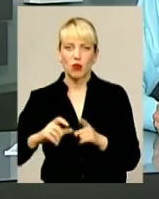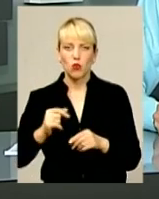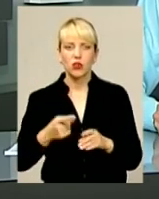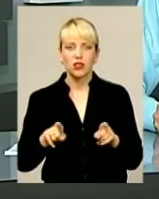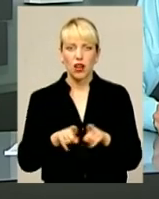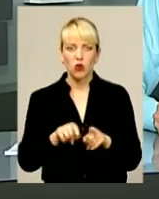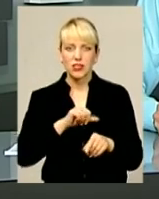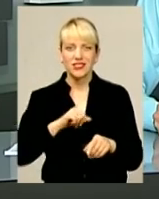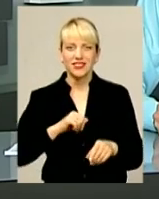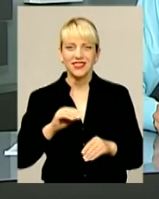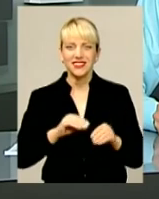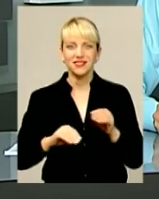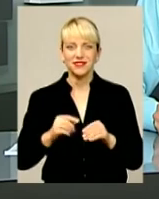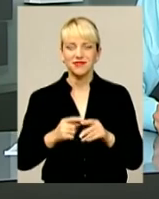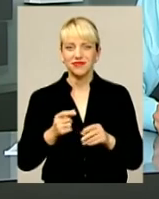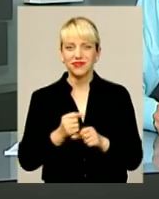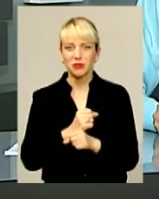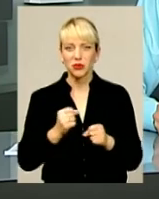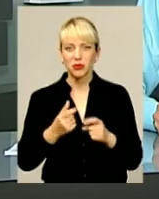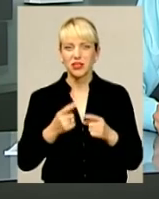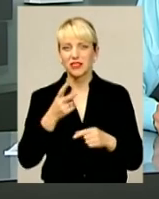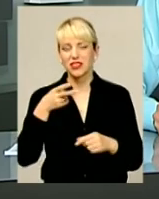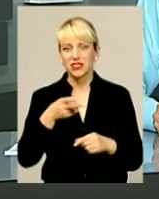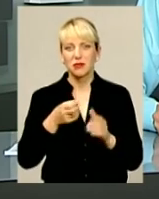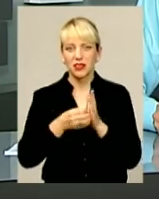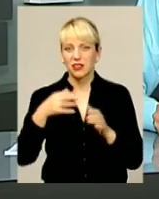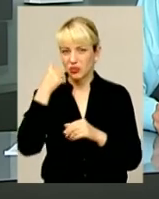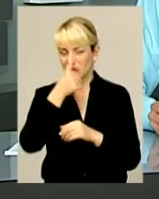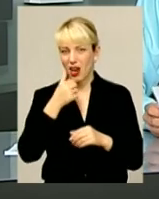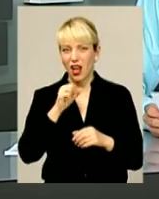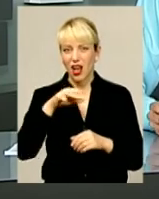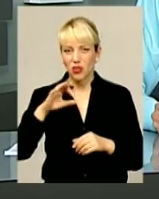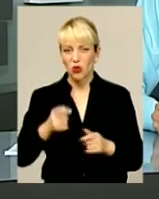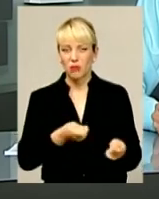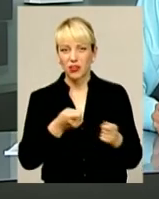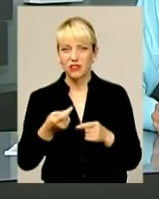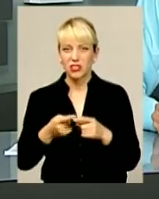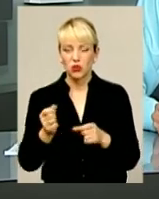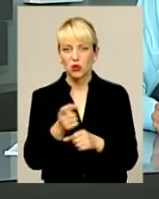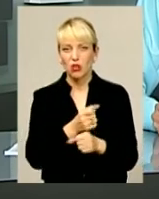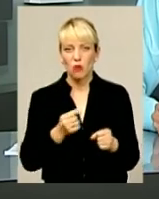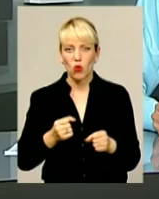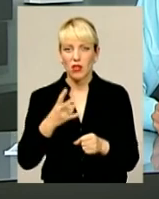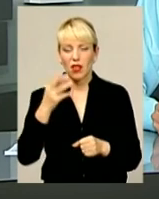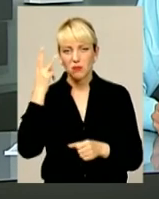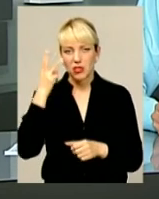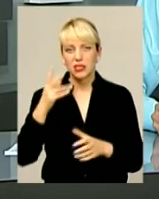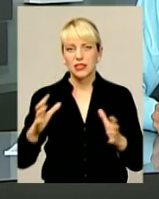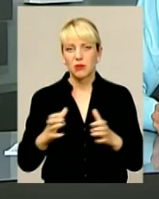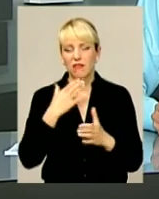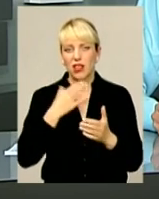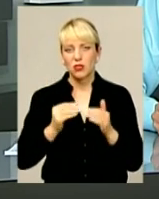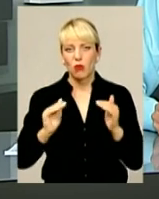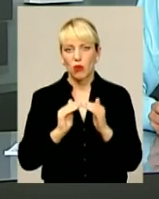до нього та саборобним вибуховим пристроєм. Навесні 2015-го АТО-вець привіз цю зброю на Хмельниччину і зберігав її у